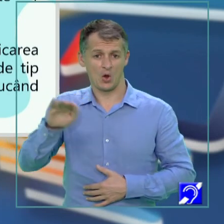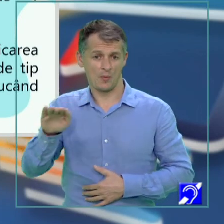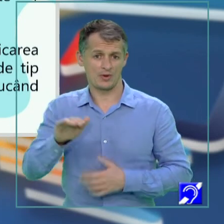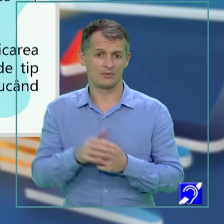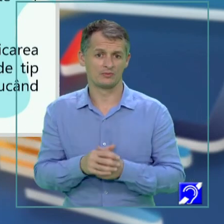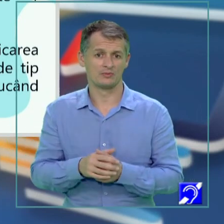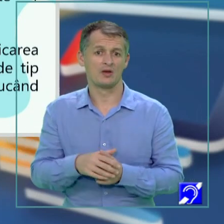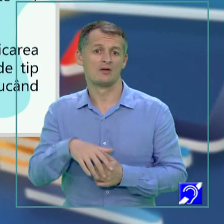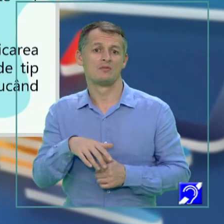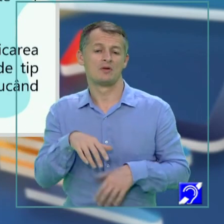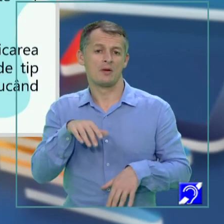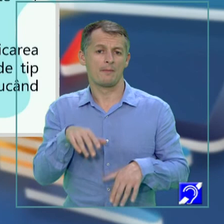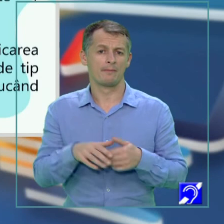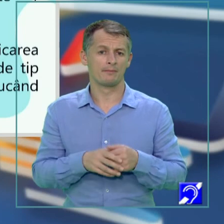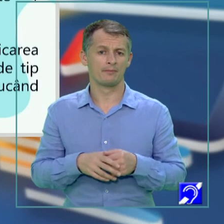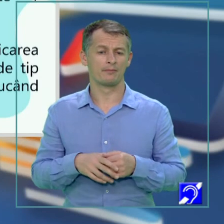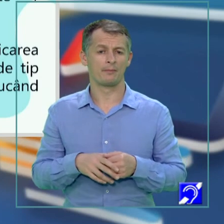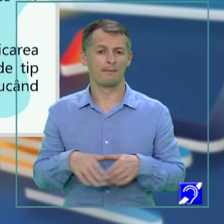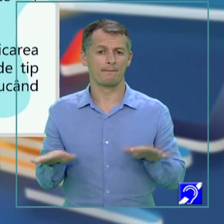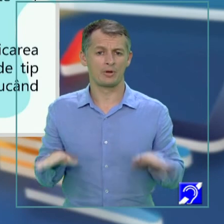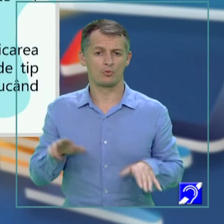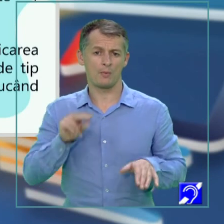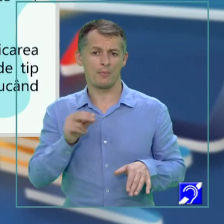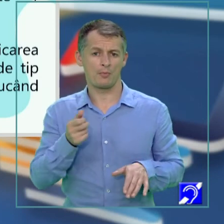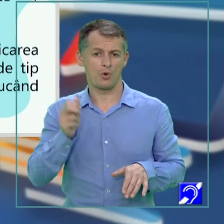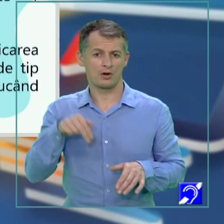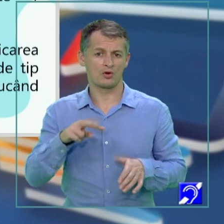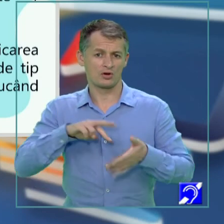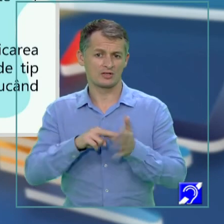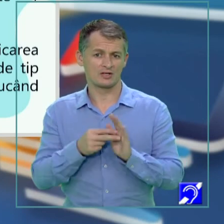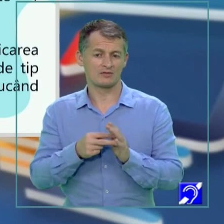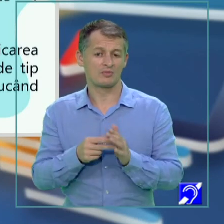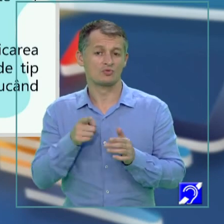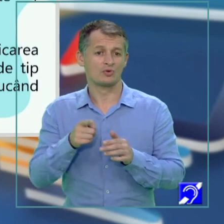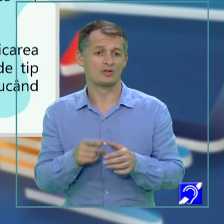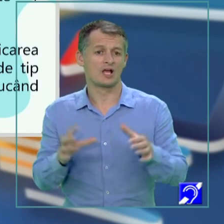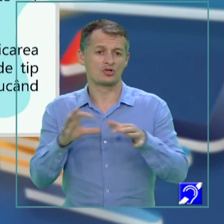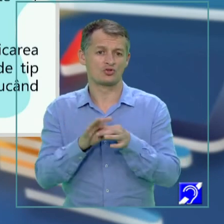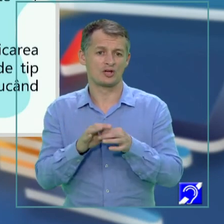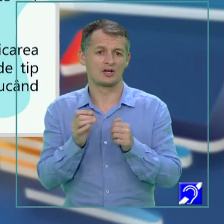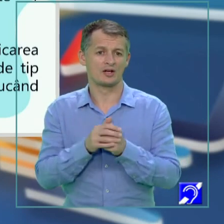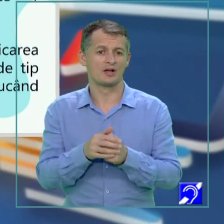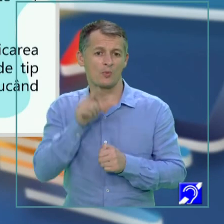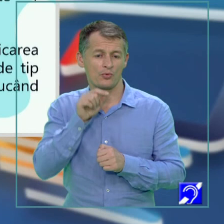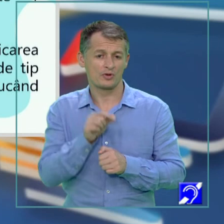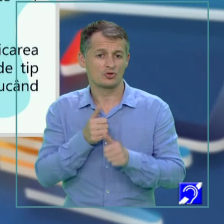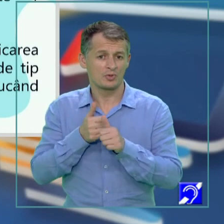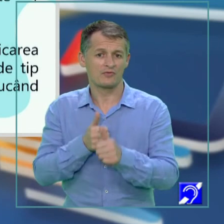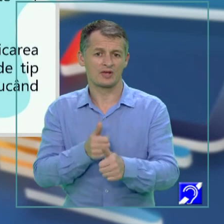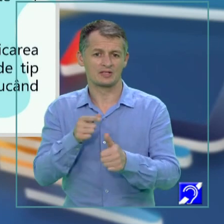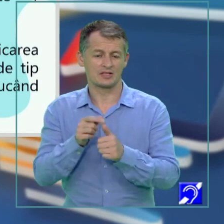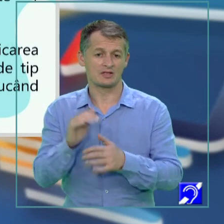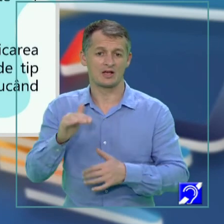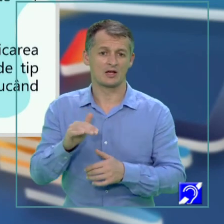organizarea presupune asocierea, astfel că toți puiii sunt supravegheați în comun de adulți cu rol de guvernante, în timp ce alți membri ai